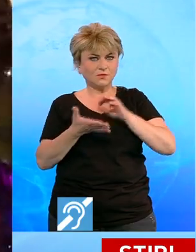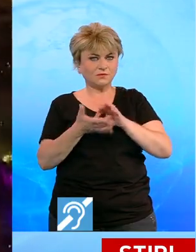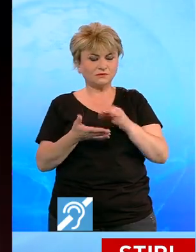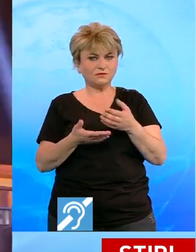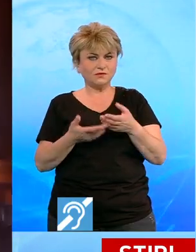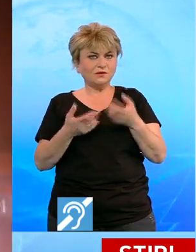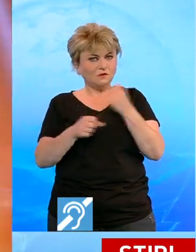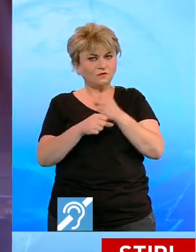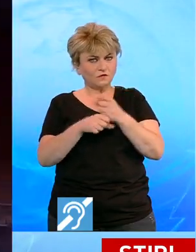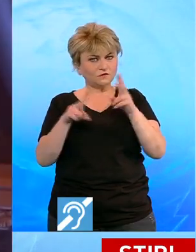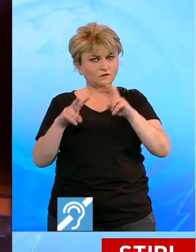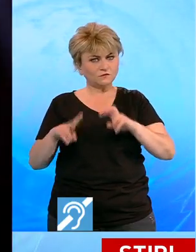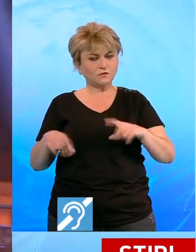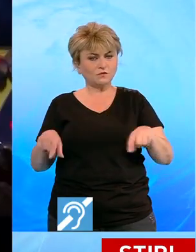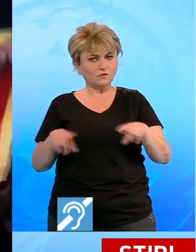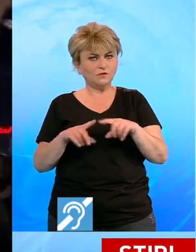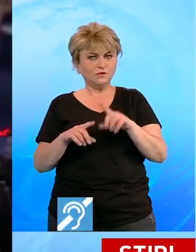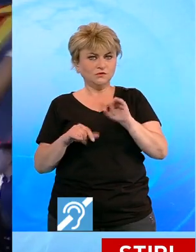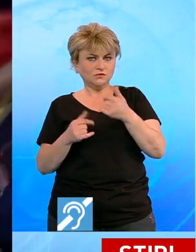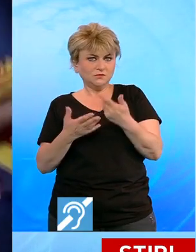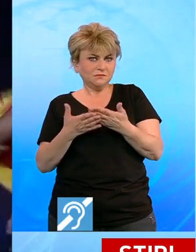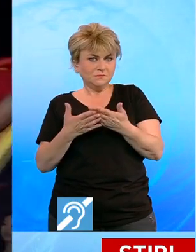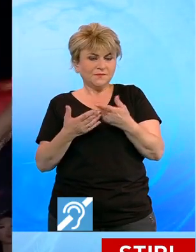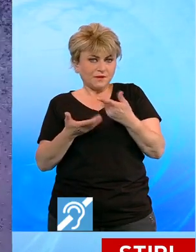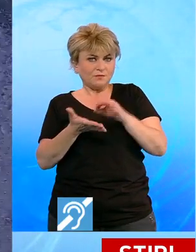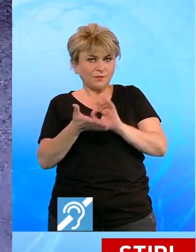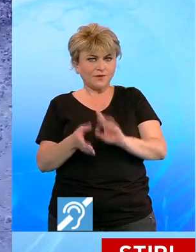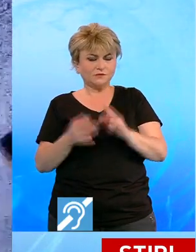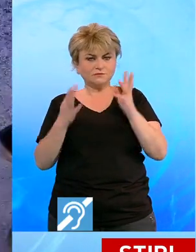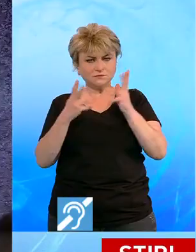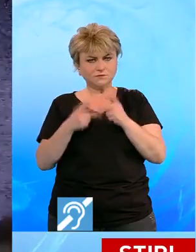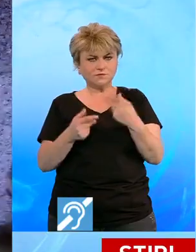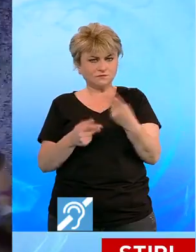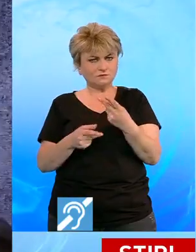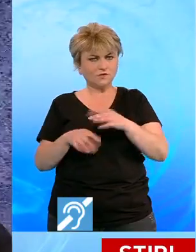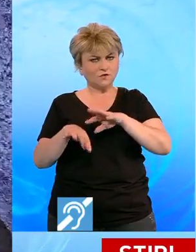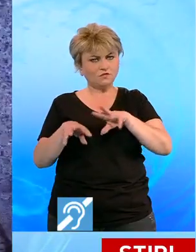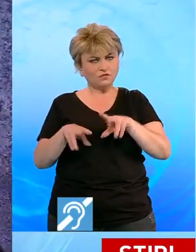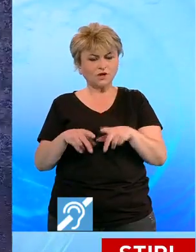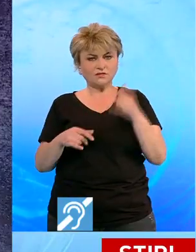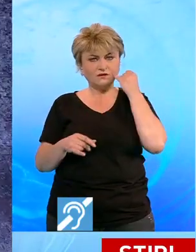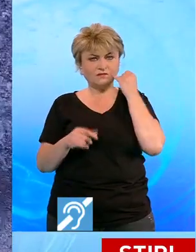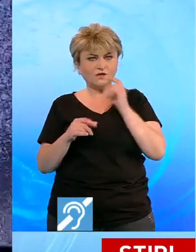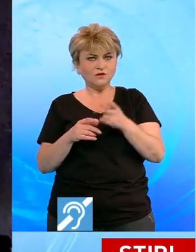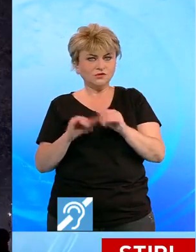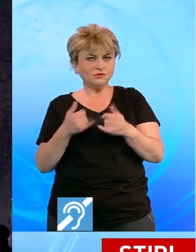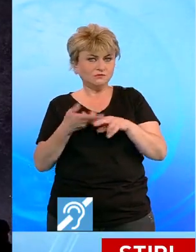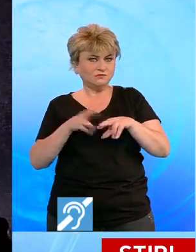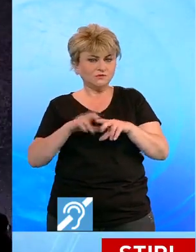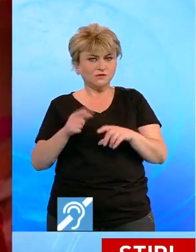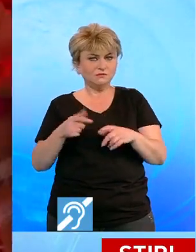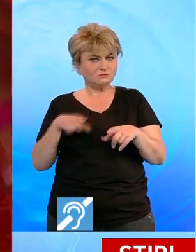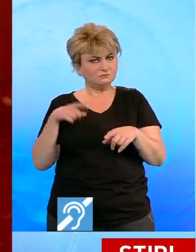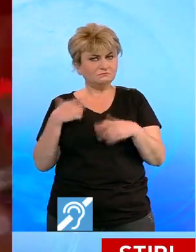polițiști au efectuat un control asupra lor. În acel moment, oamenii legii și-au dat seama că cei doi au furat telefoanele mobile, mai ales că